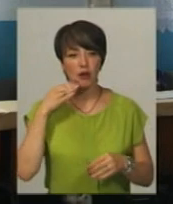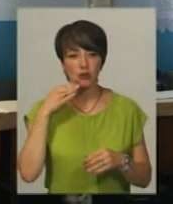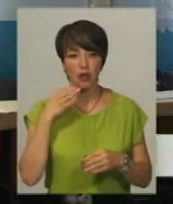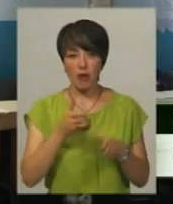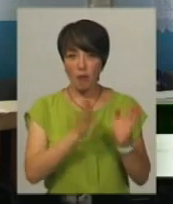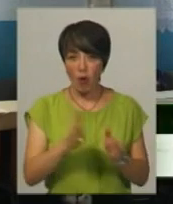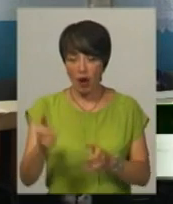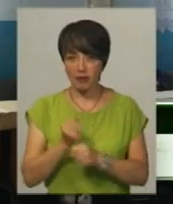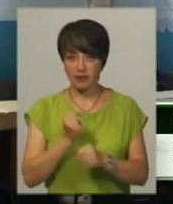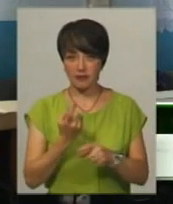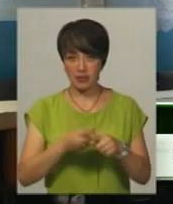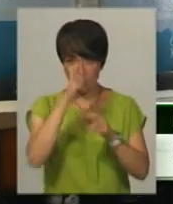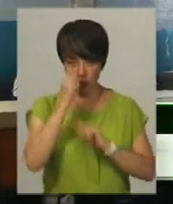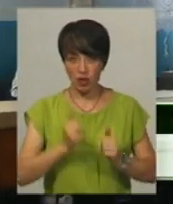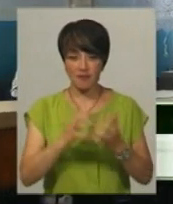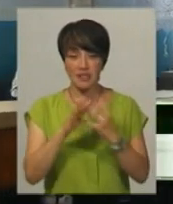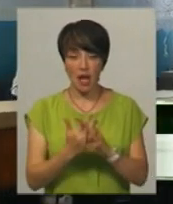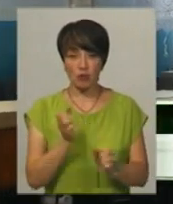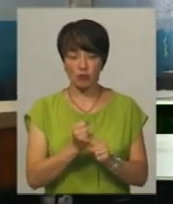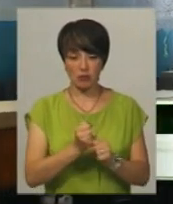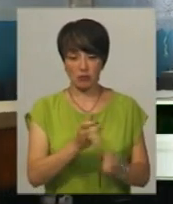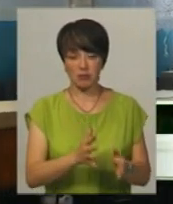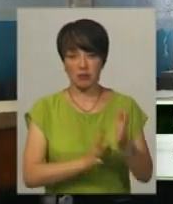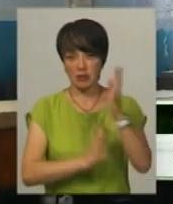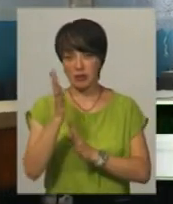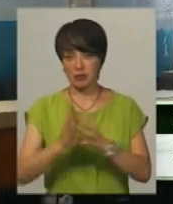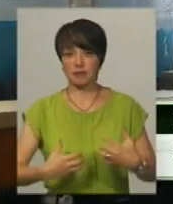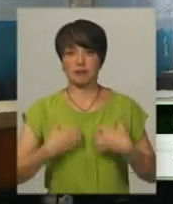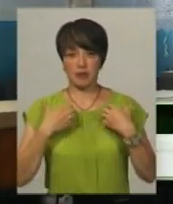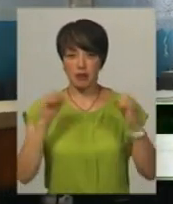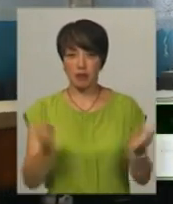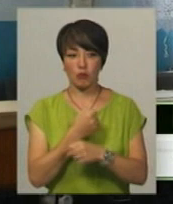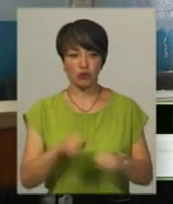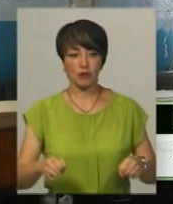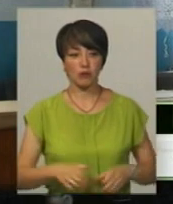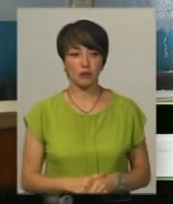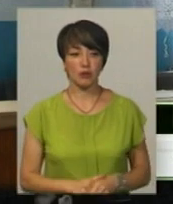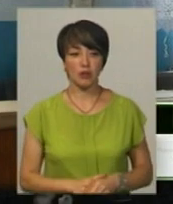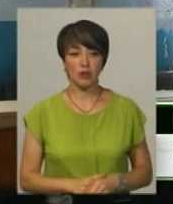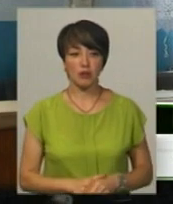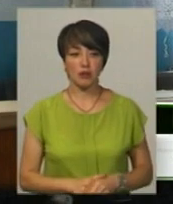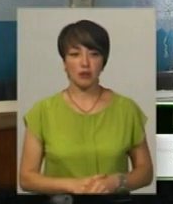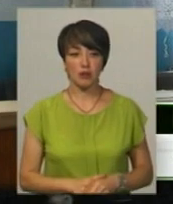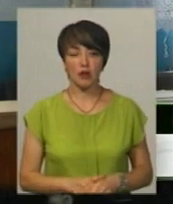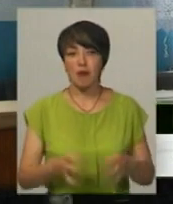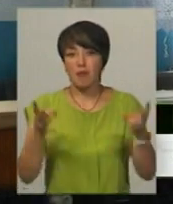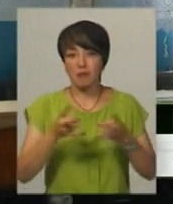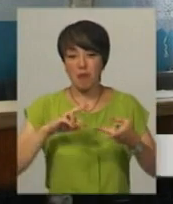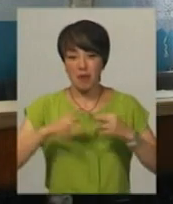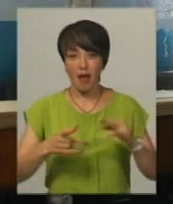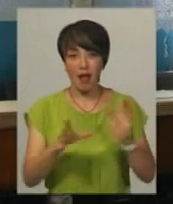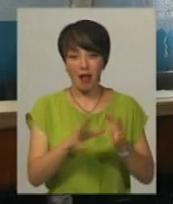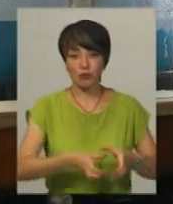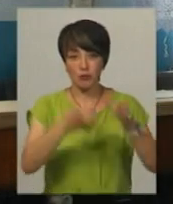порадок навели в державі, в селах цих навели. Позаросляли ті кусти вже, що не може, невозможно. Стопи хоча б поміняли. Такого,